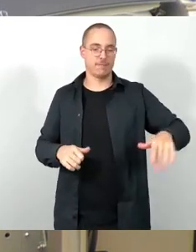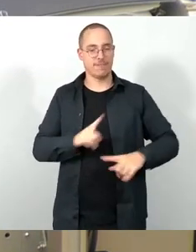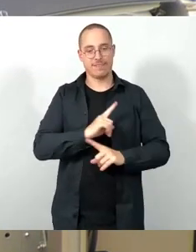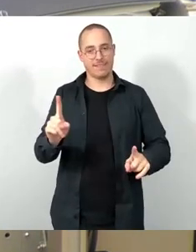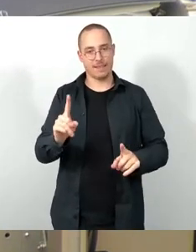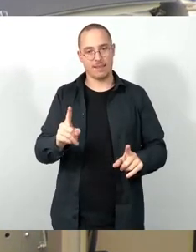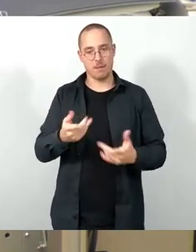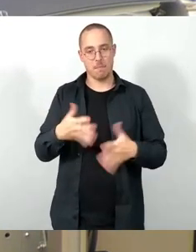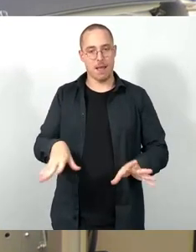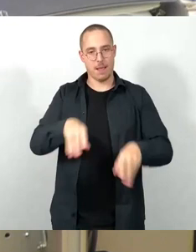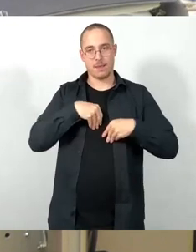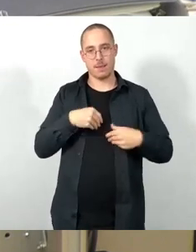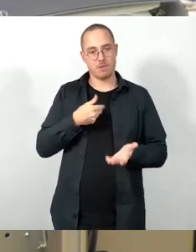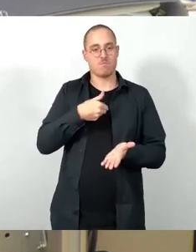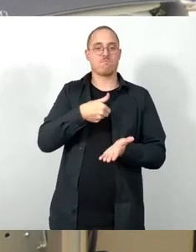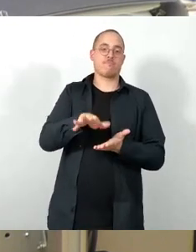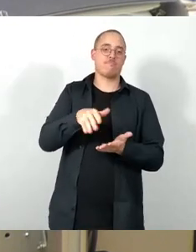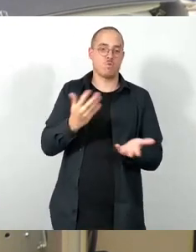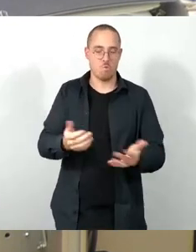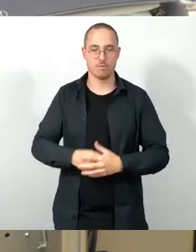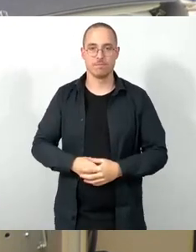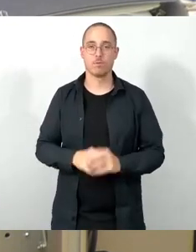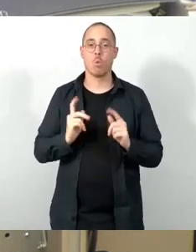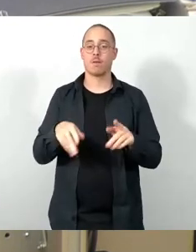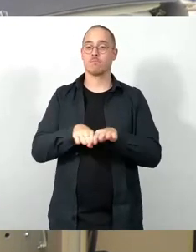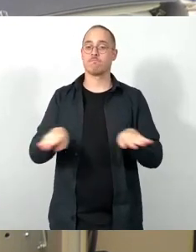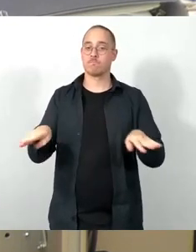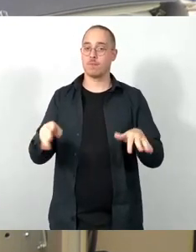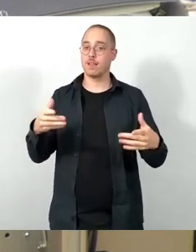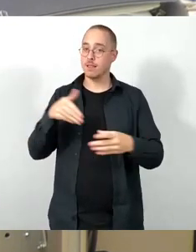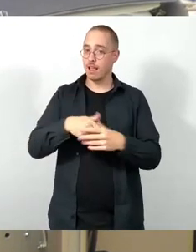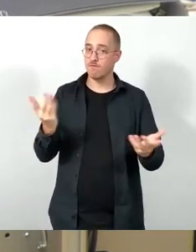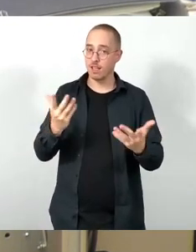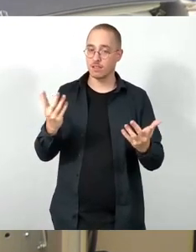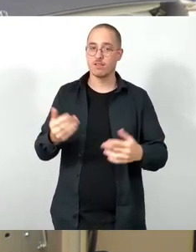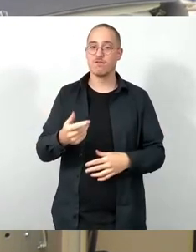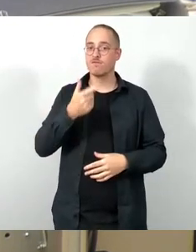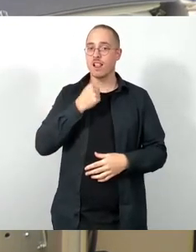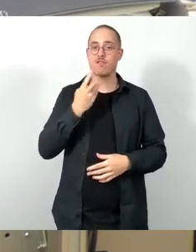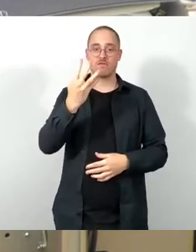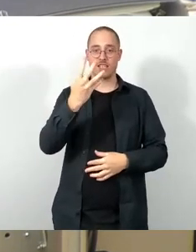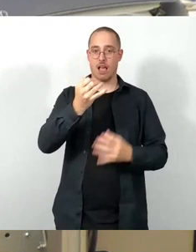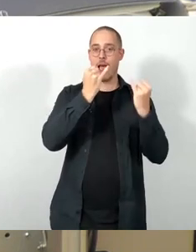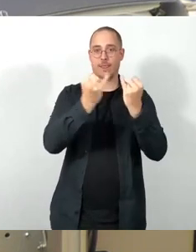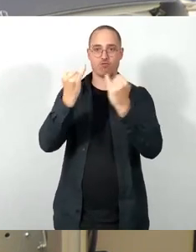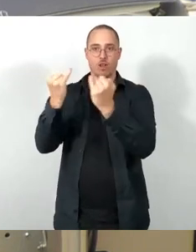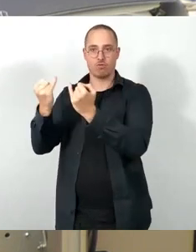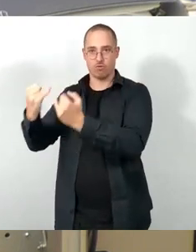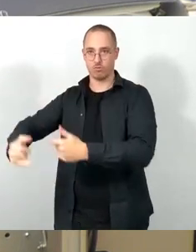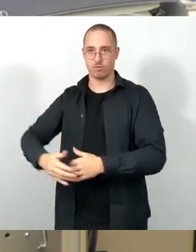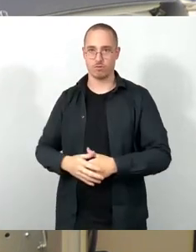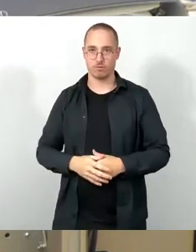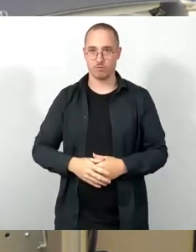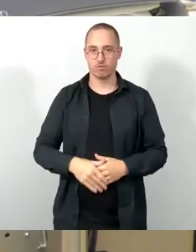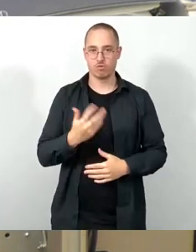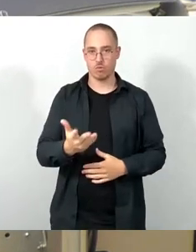die vier Einrichtungen als Kultur- und Nachbarschaftszentren entsprechend mit Zuwendung wieder beglücken. Ich sage es mal einfach